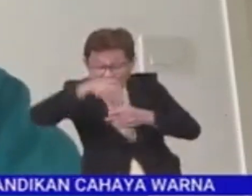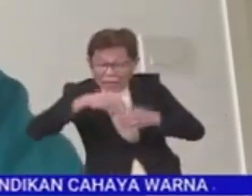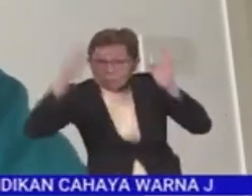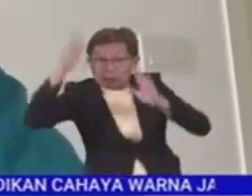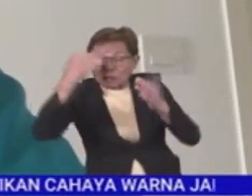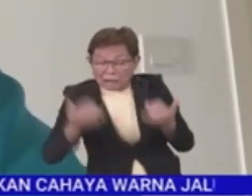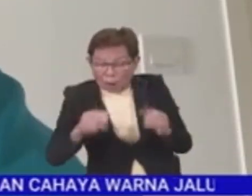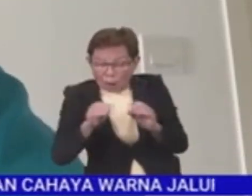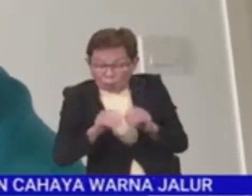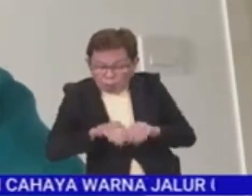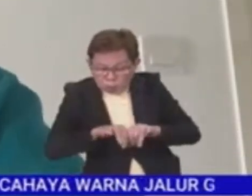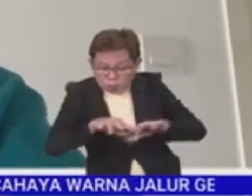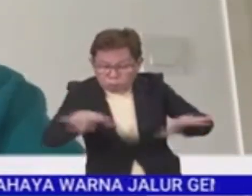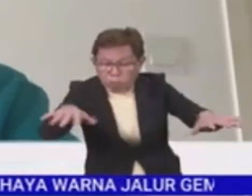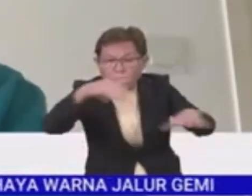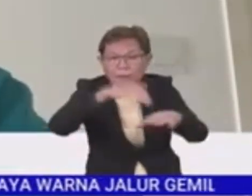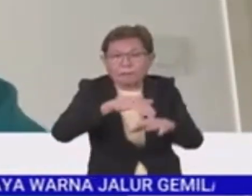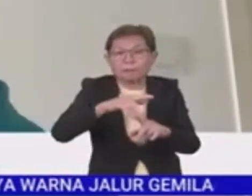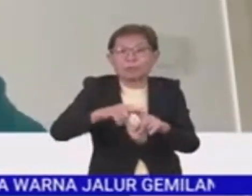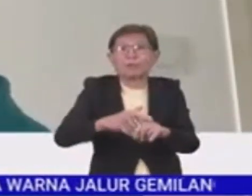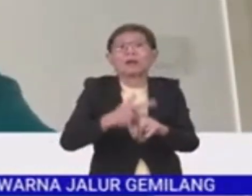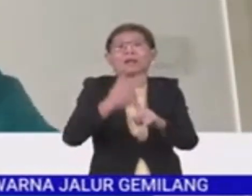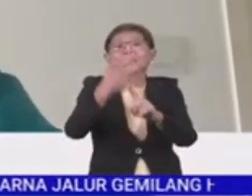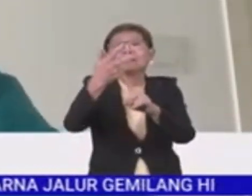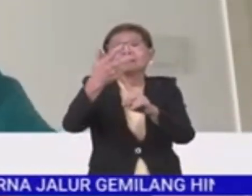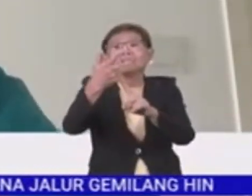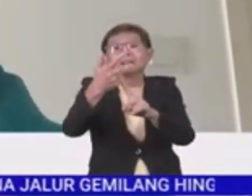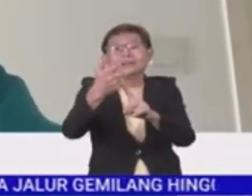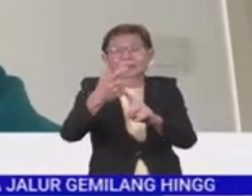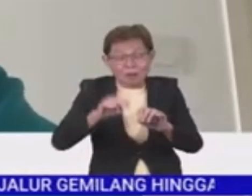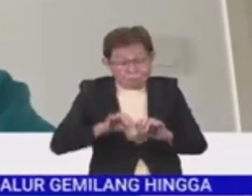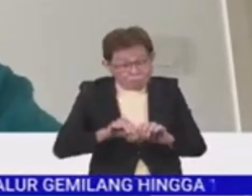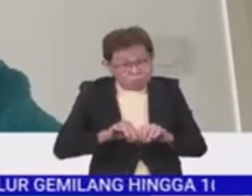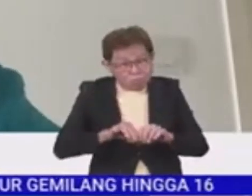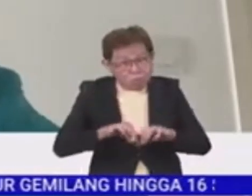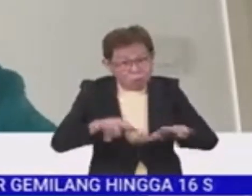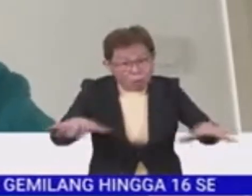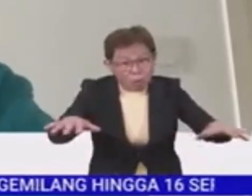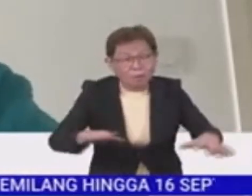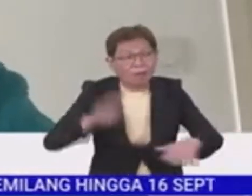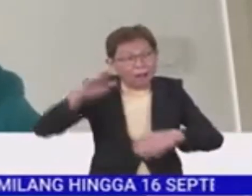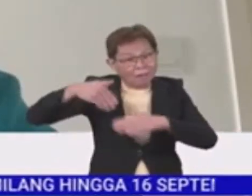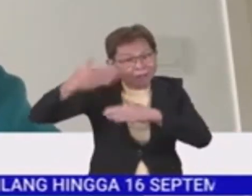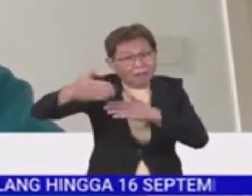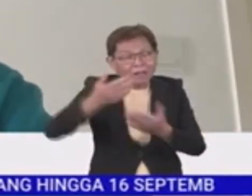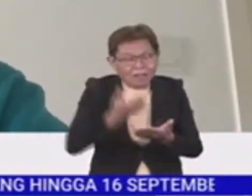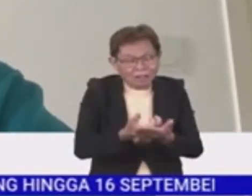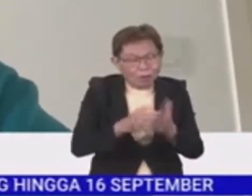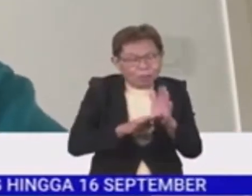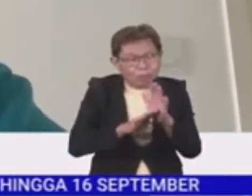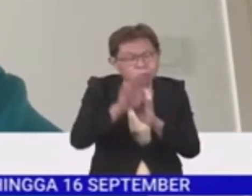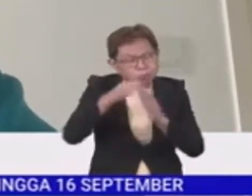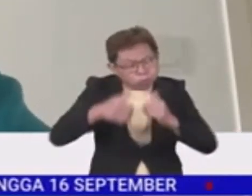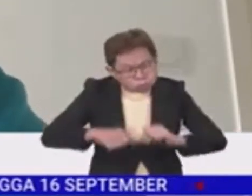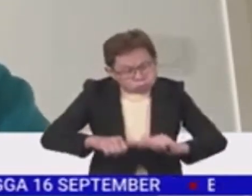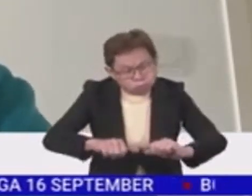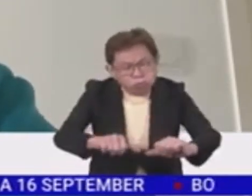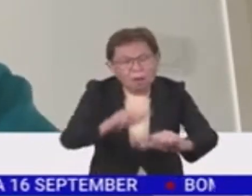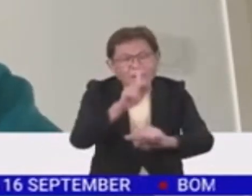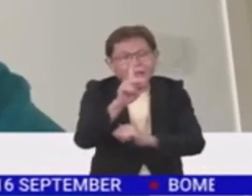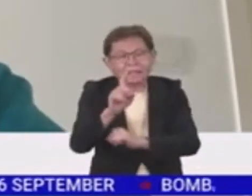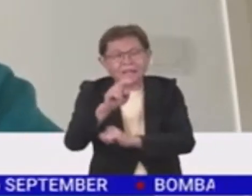berkembang pada suku pertama ini akhirnya akan mengakibatkan pertumbuhan ekonomi yang konsisten pada KDNK.